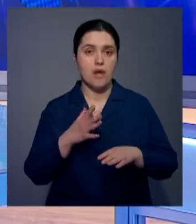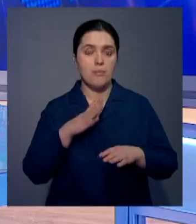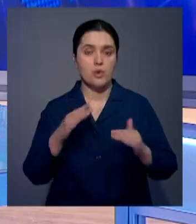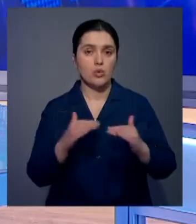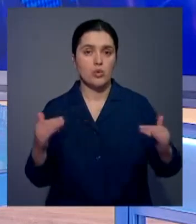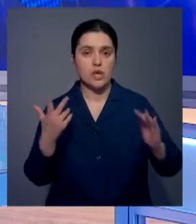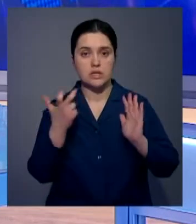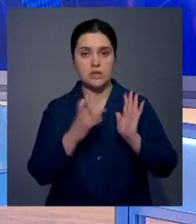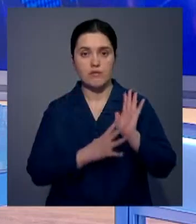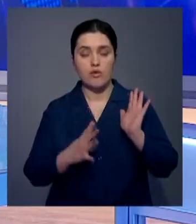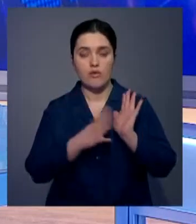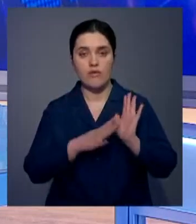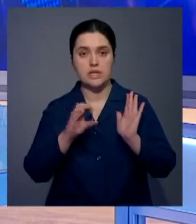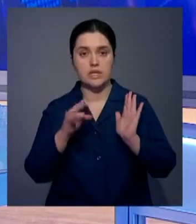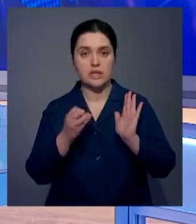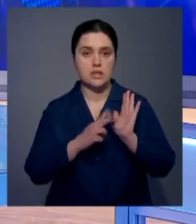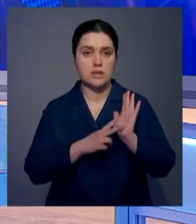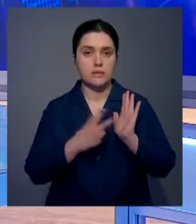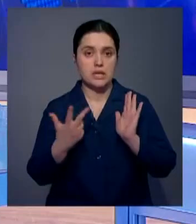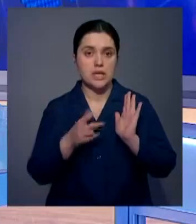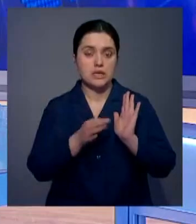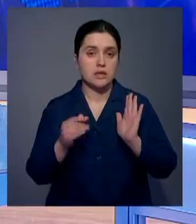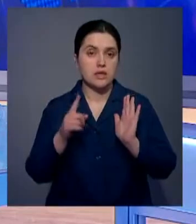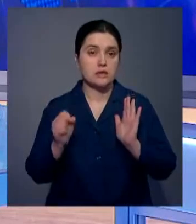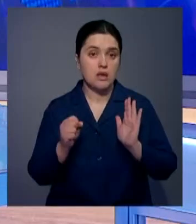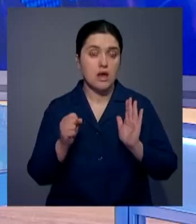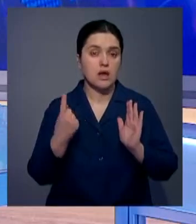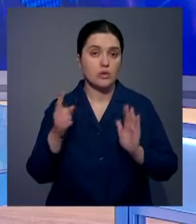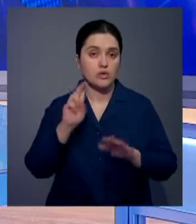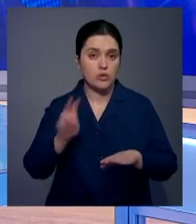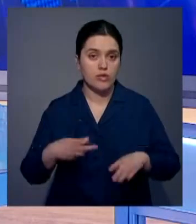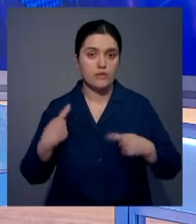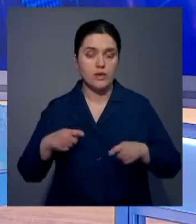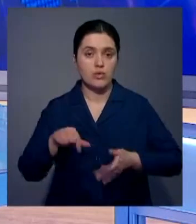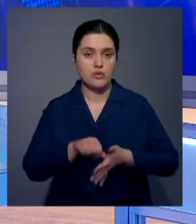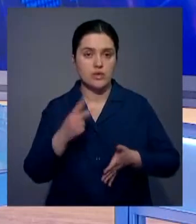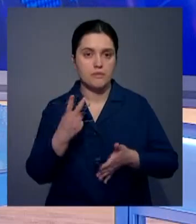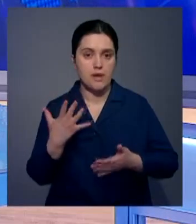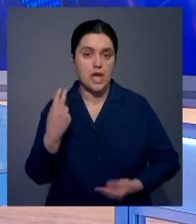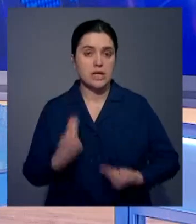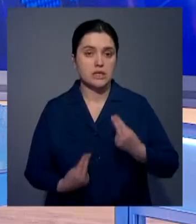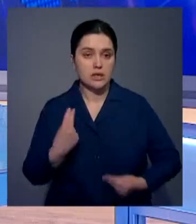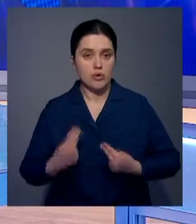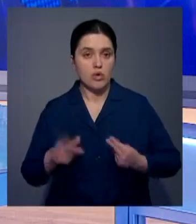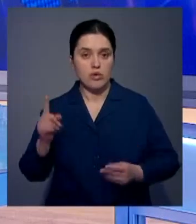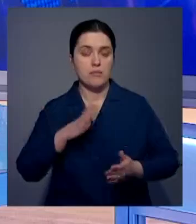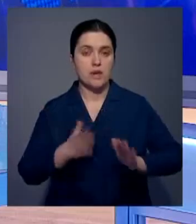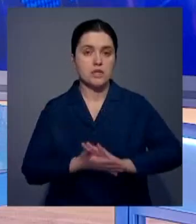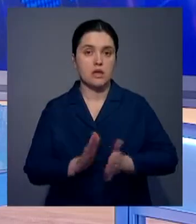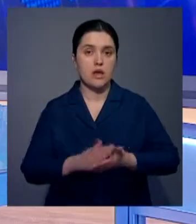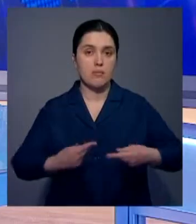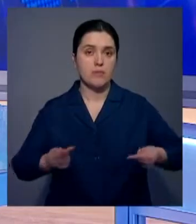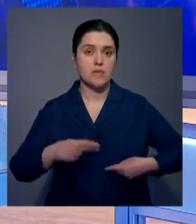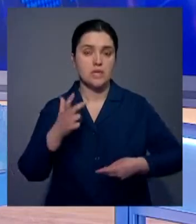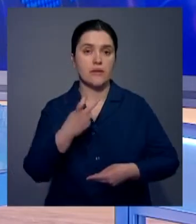399 тенге 73 тина за американца. В торгах приняли участие 25 игроков, которые